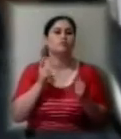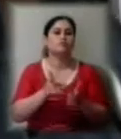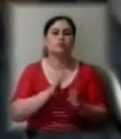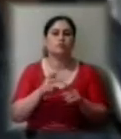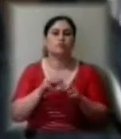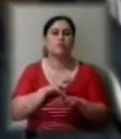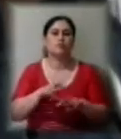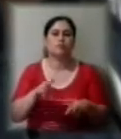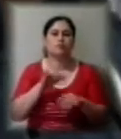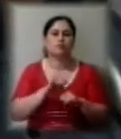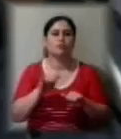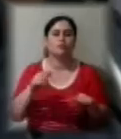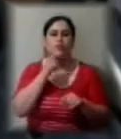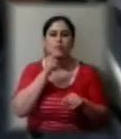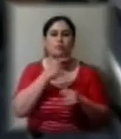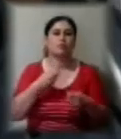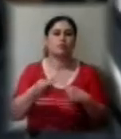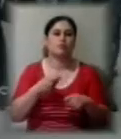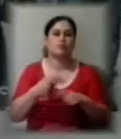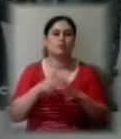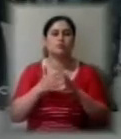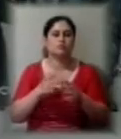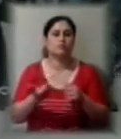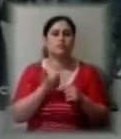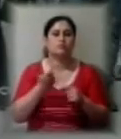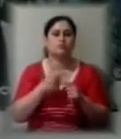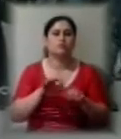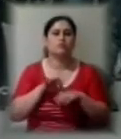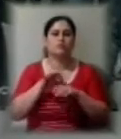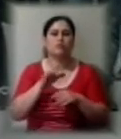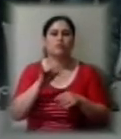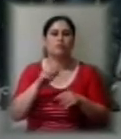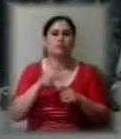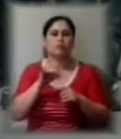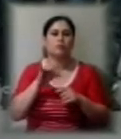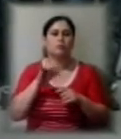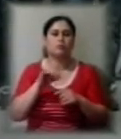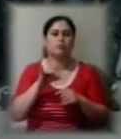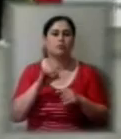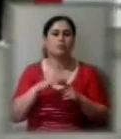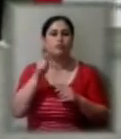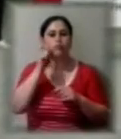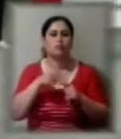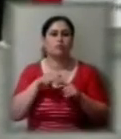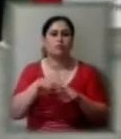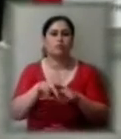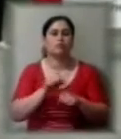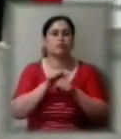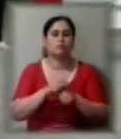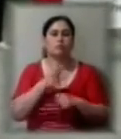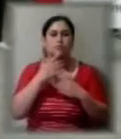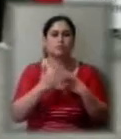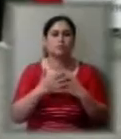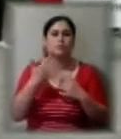економіки, торгівлі та сільського господарства запровадити квоти на імпорт добрив в Україні сьогодні вийшли на акцію протесту близько 50 аграрів